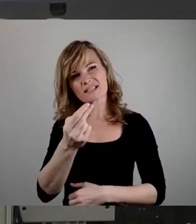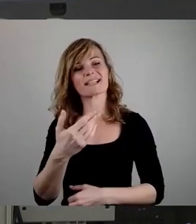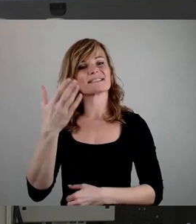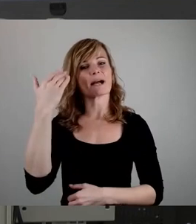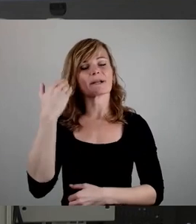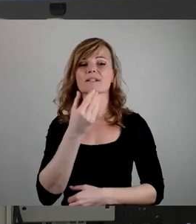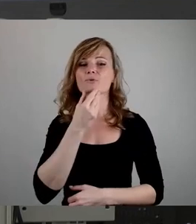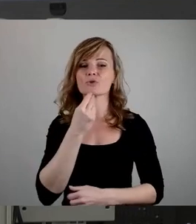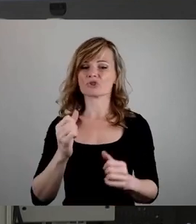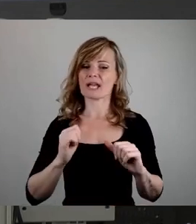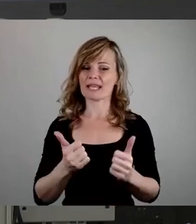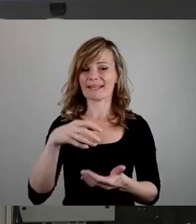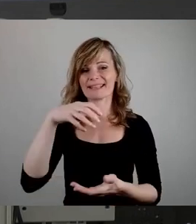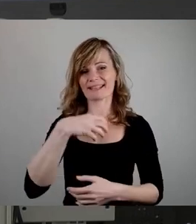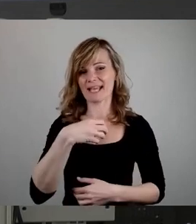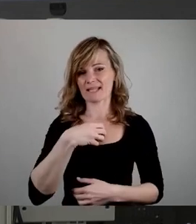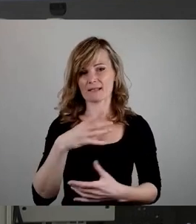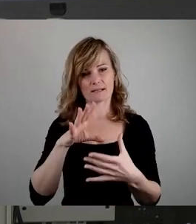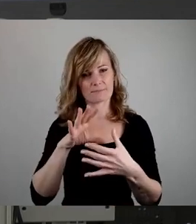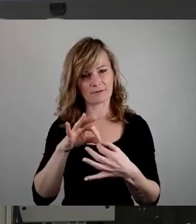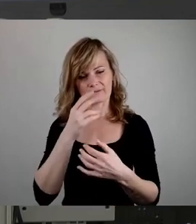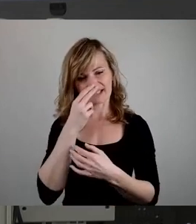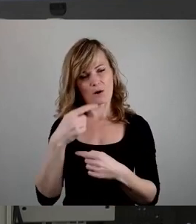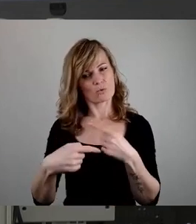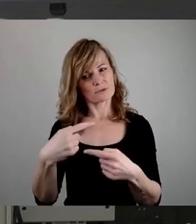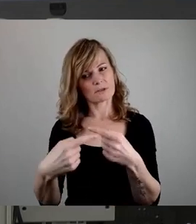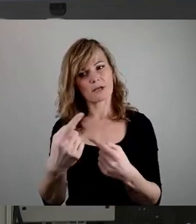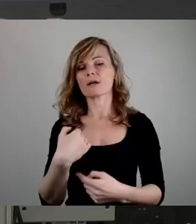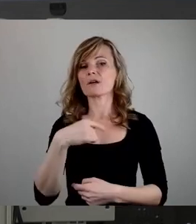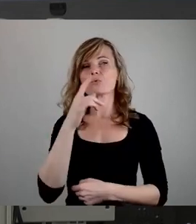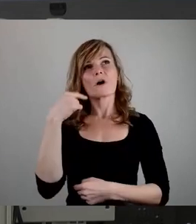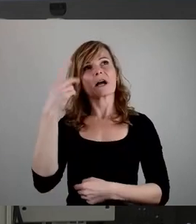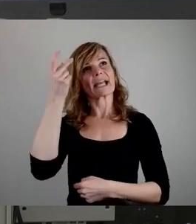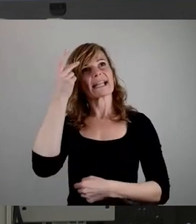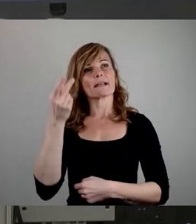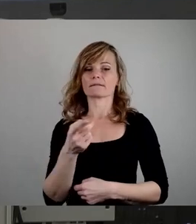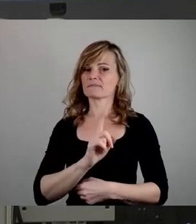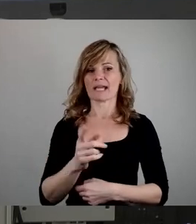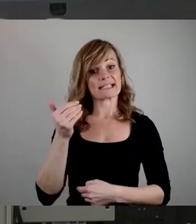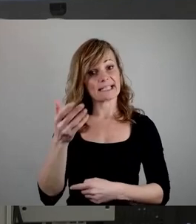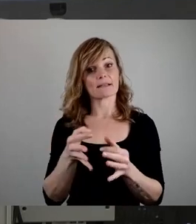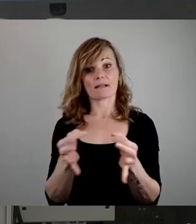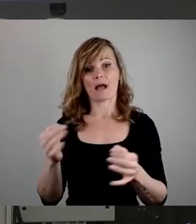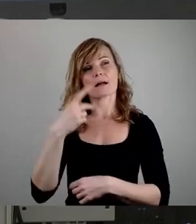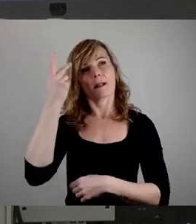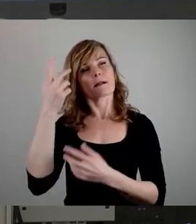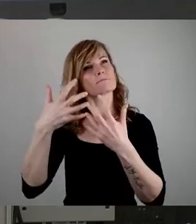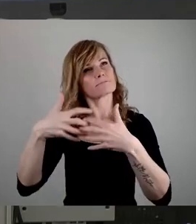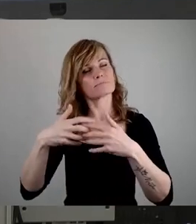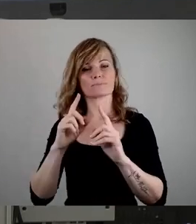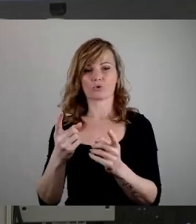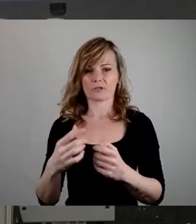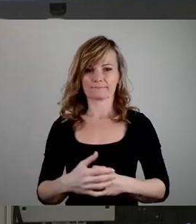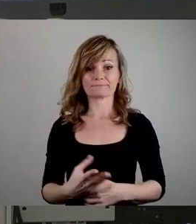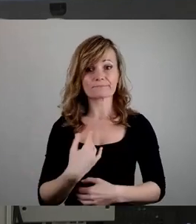jüdischem Leben in Dresden nicht nur eine Frage des Gedenkens ist. Sie ist alltäglich geboten. Ich habe mich hier und